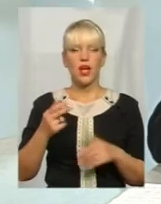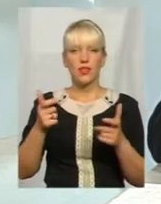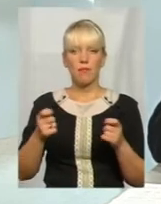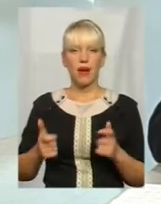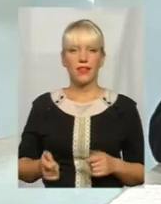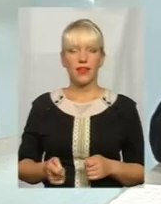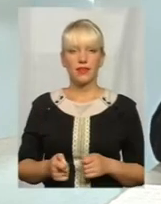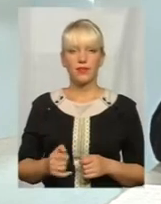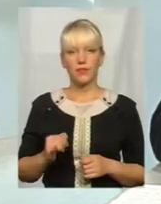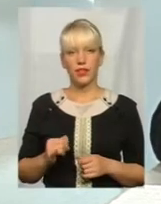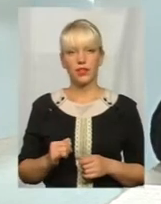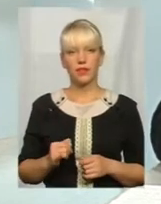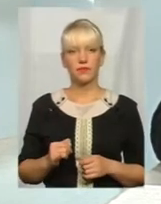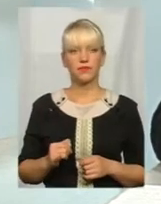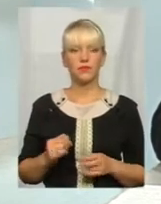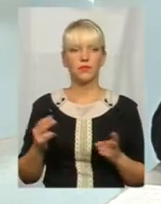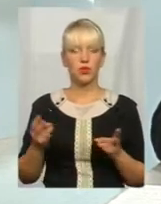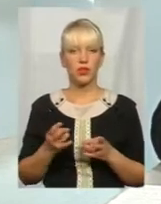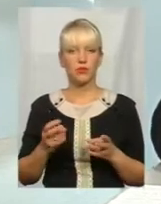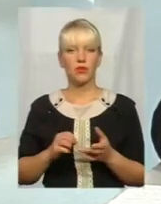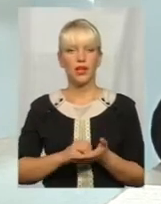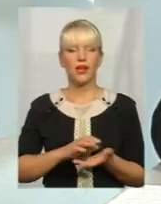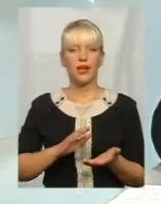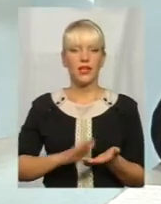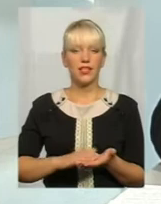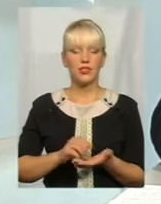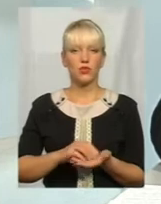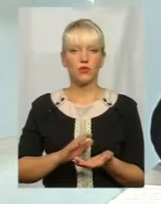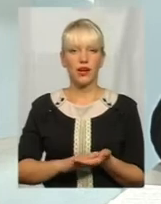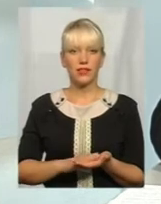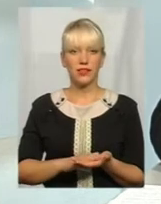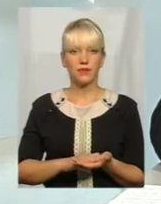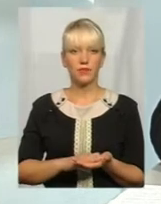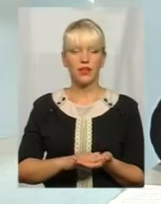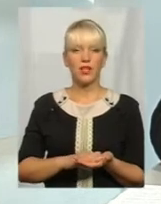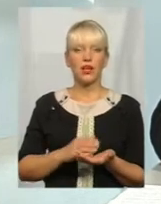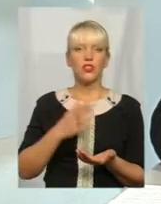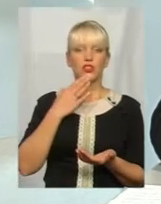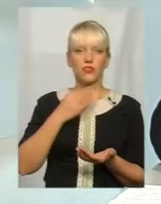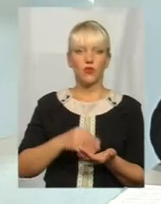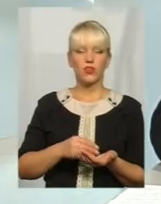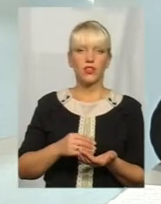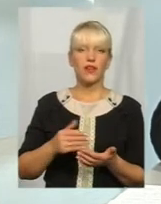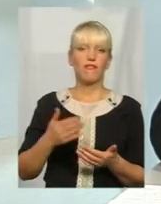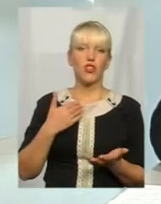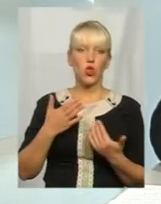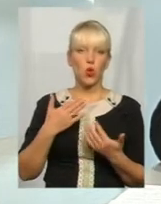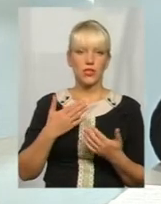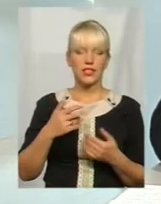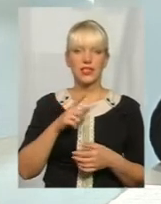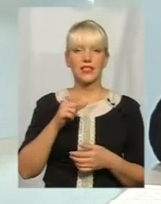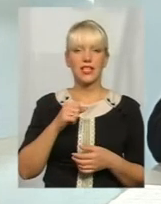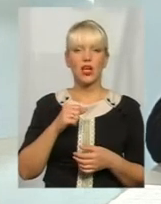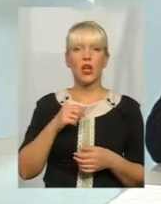порада, що потрібно реєструвати свої відносини з роботодавцем і думати про